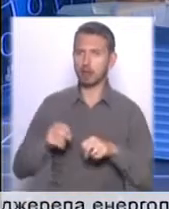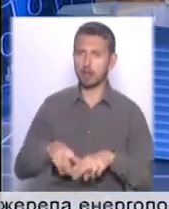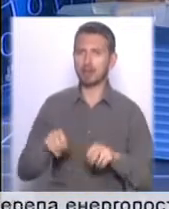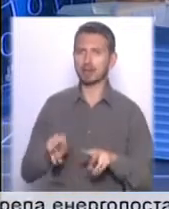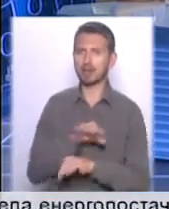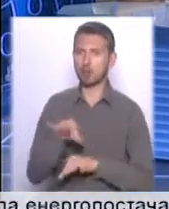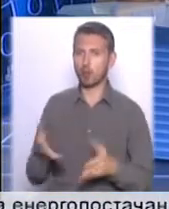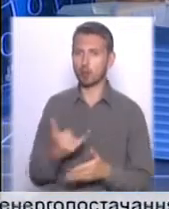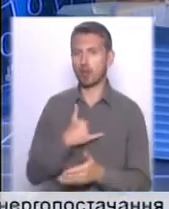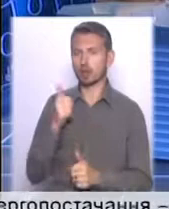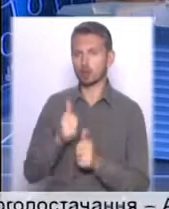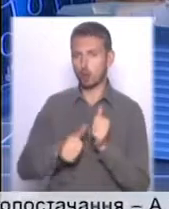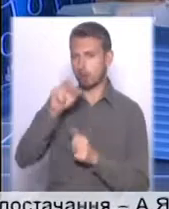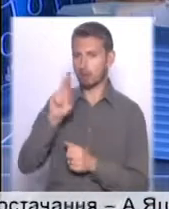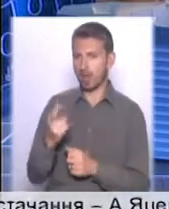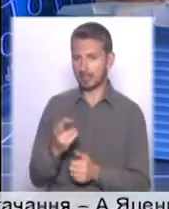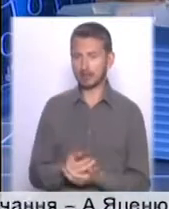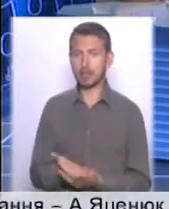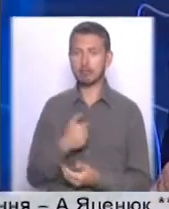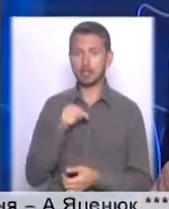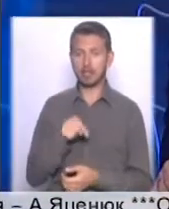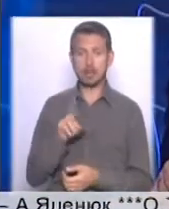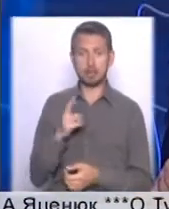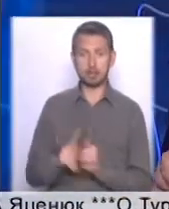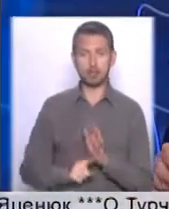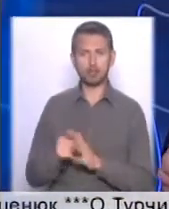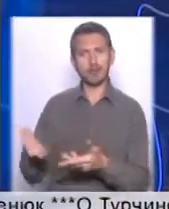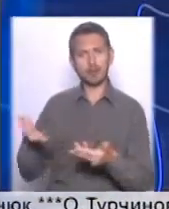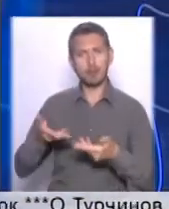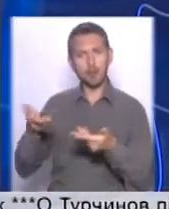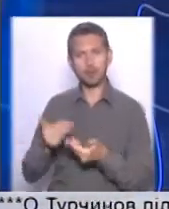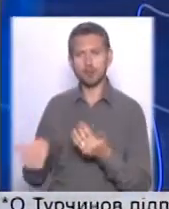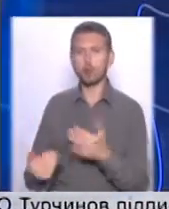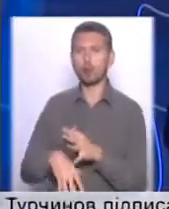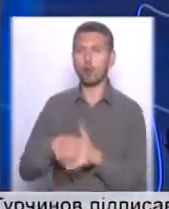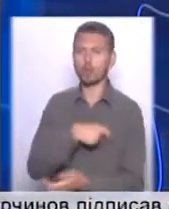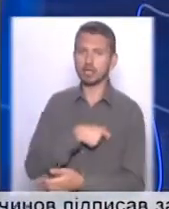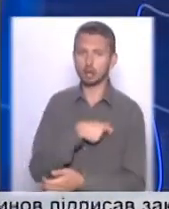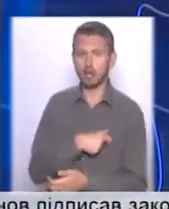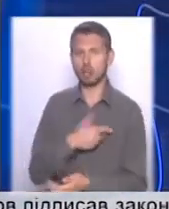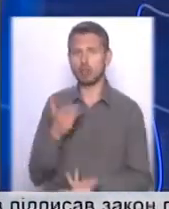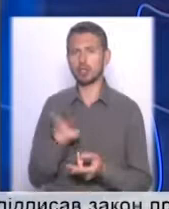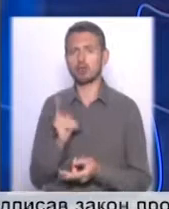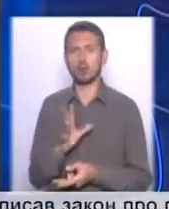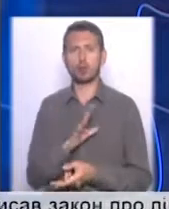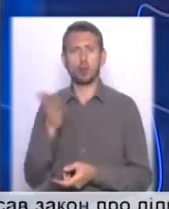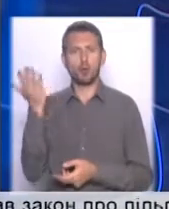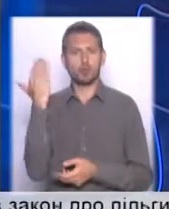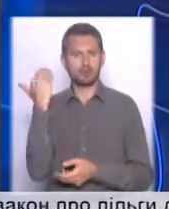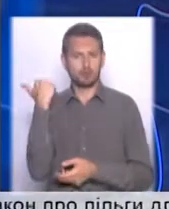яка виходить в нас щоп'ятниці, ми з цієї п'ятниці вже почали запрошувати новообраних депутатів. Ніхто, можливо, там і був в минулій